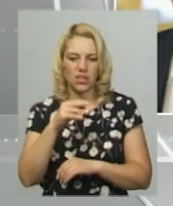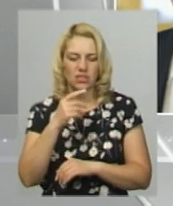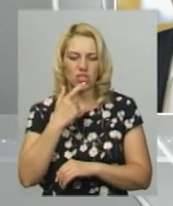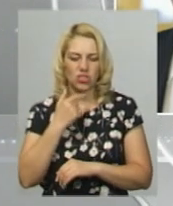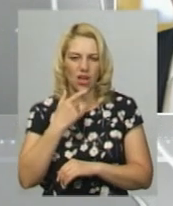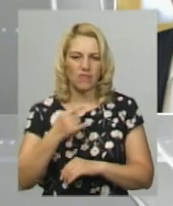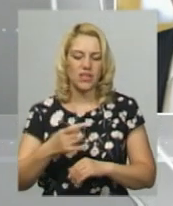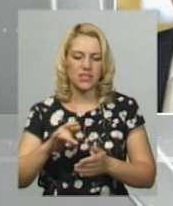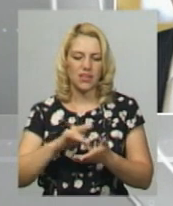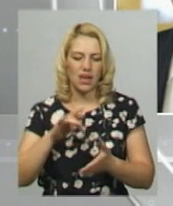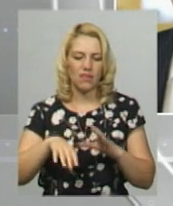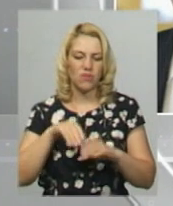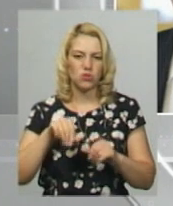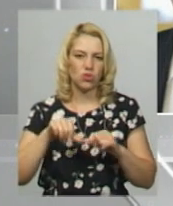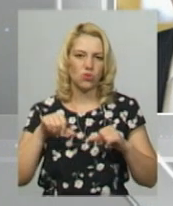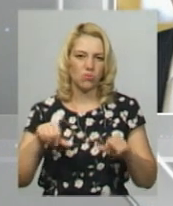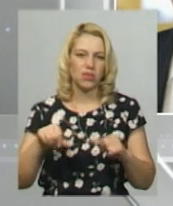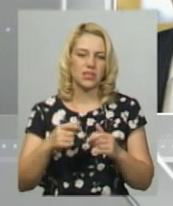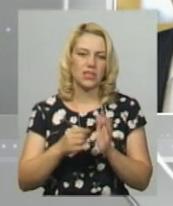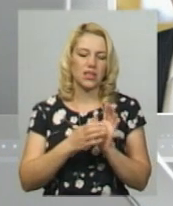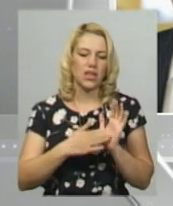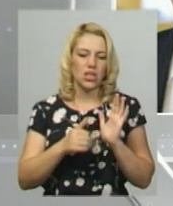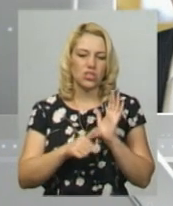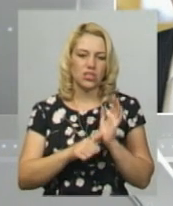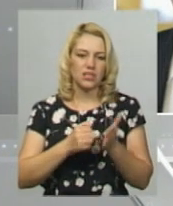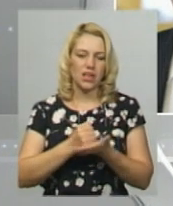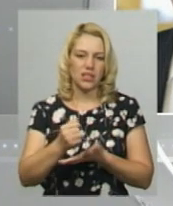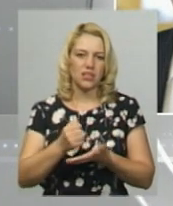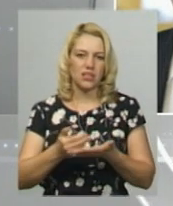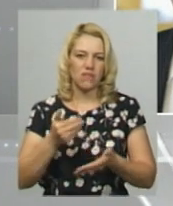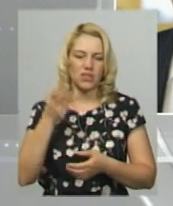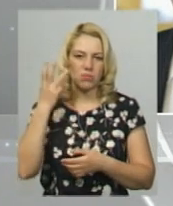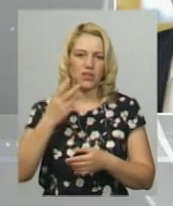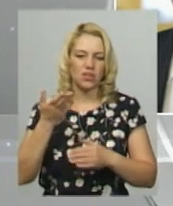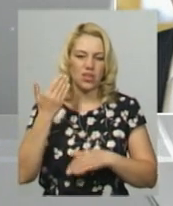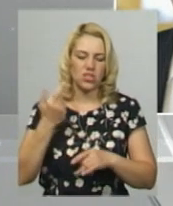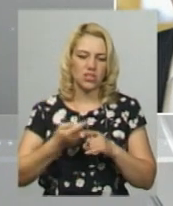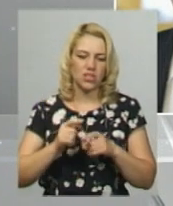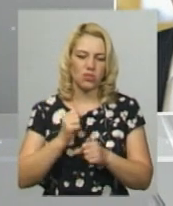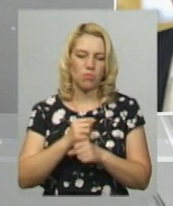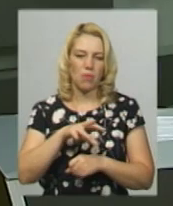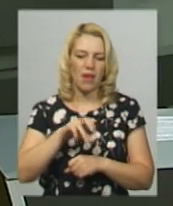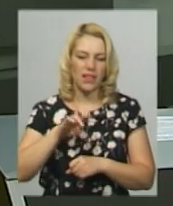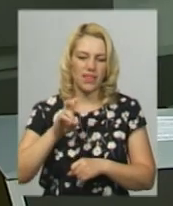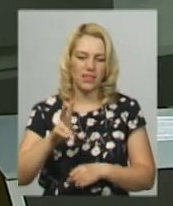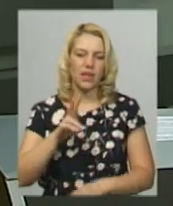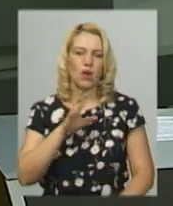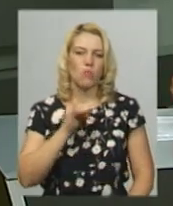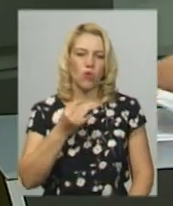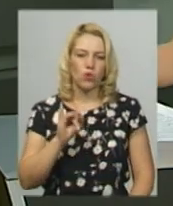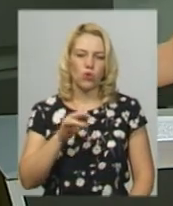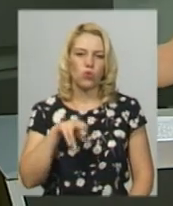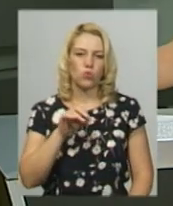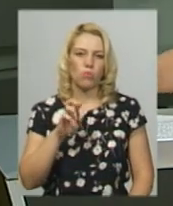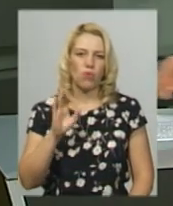Центральній виборчій комісії зареєстрували шість кандидатів від Хмельниччини. Раніше це зробили Сергій Мельник, Антоніна Бойко та Олег Дубовик.